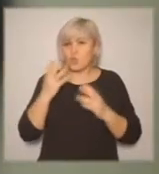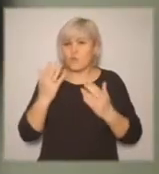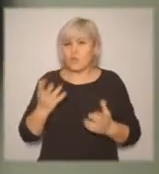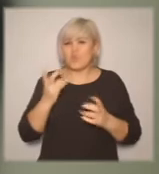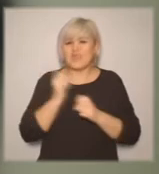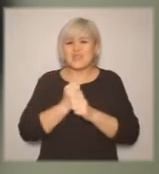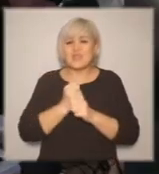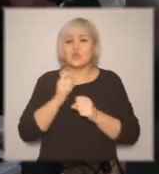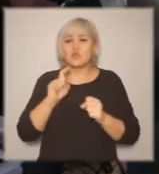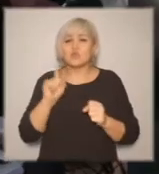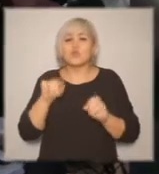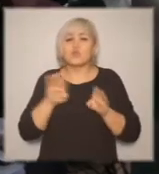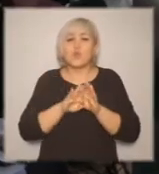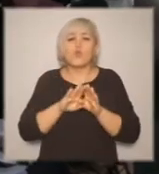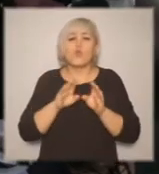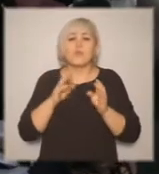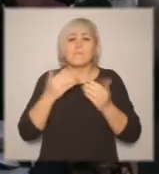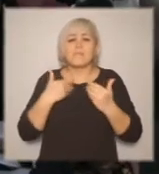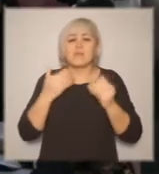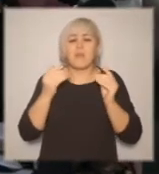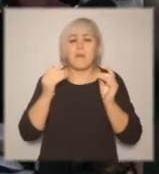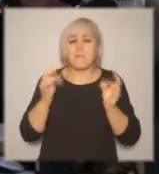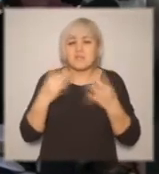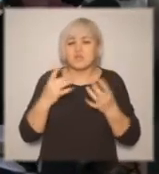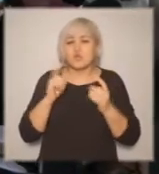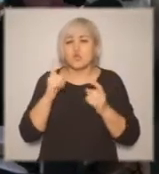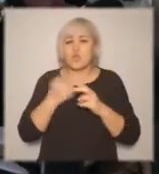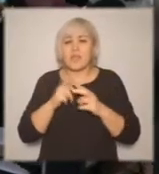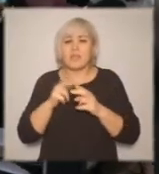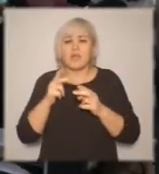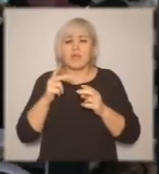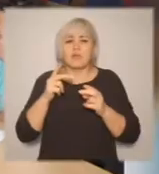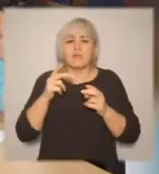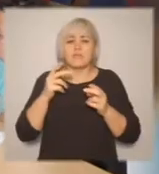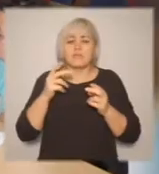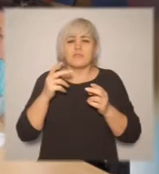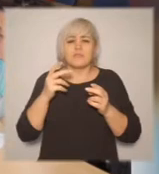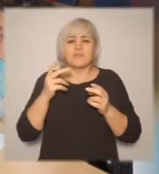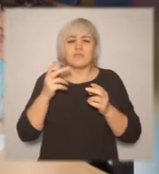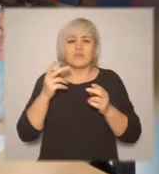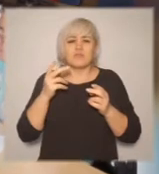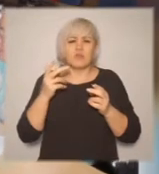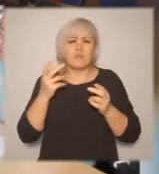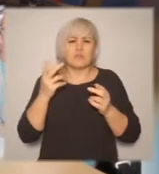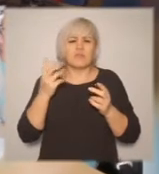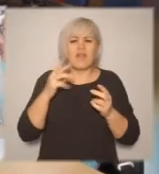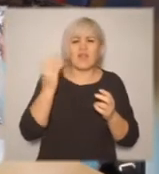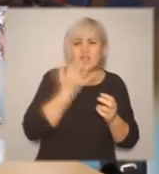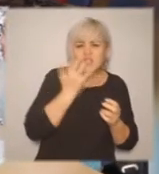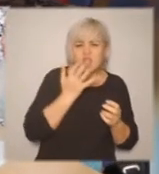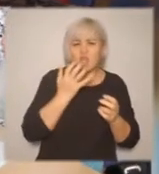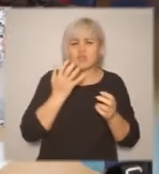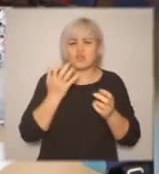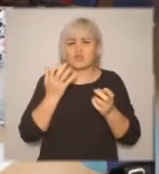такое. Мне объяснили, что это описание визуального ряда для незрячих. Ну, то, что это переводческая деятельность,